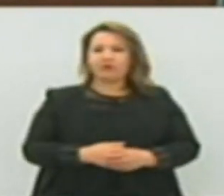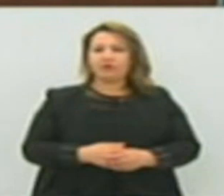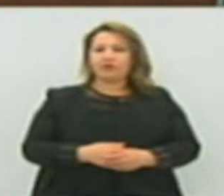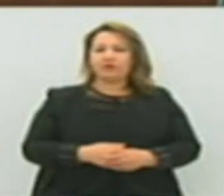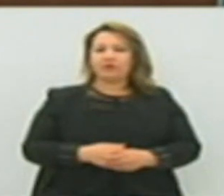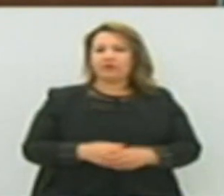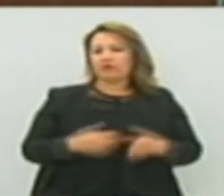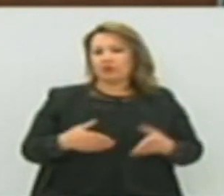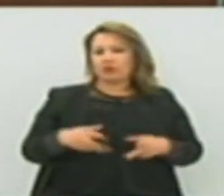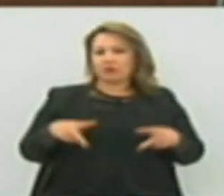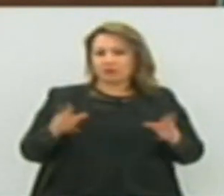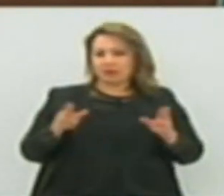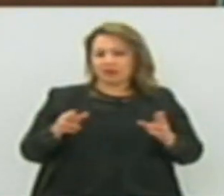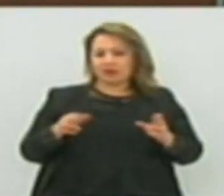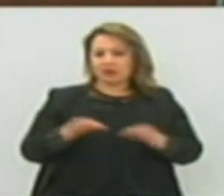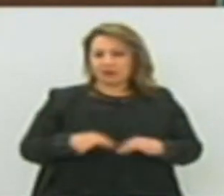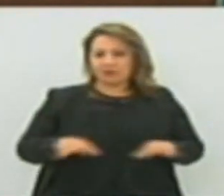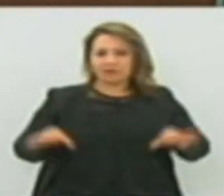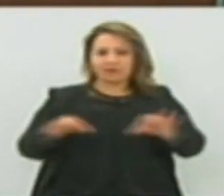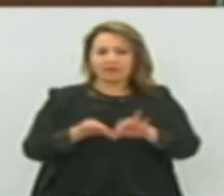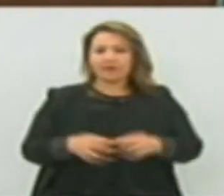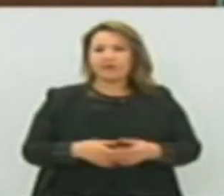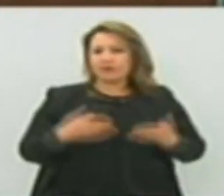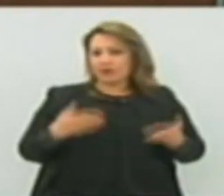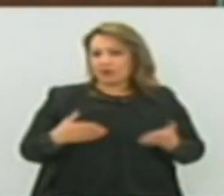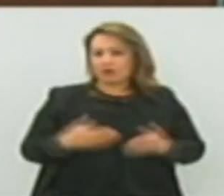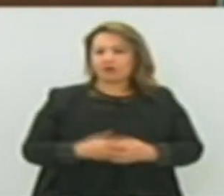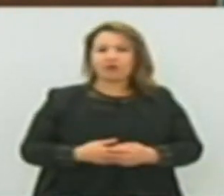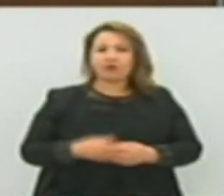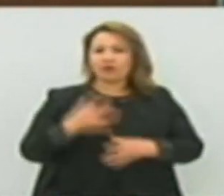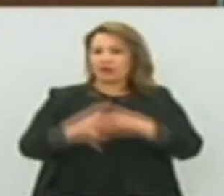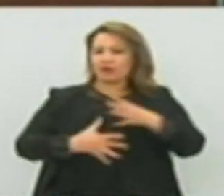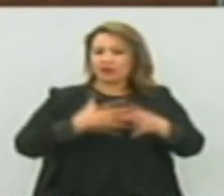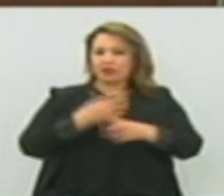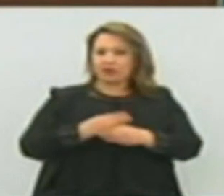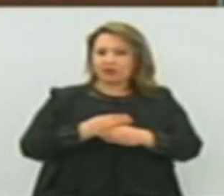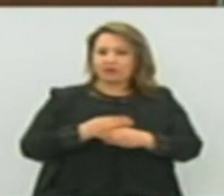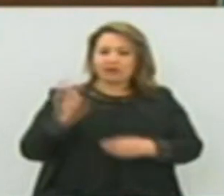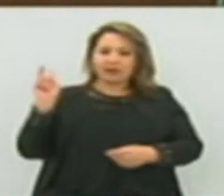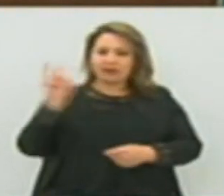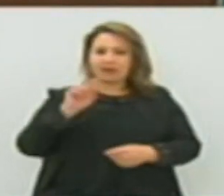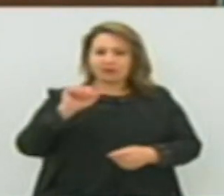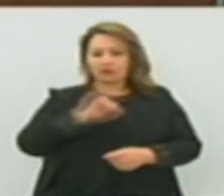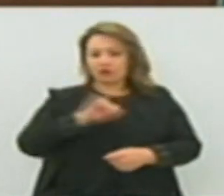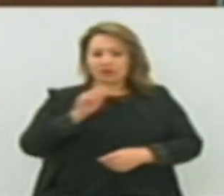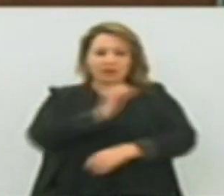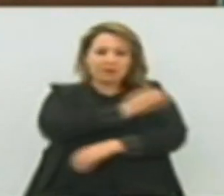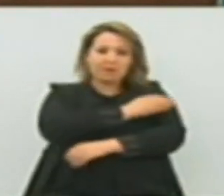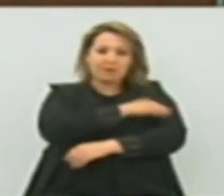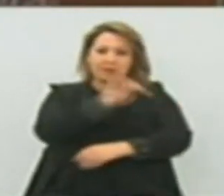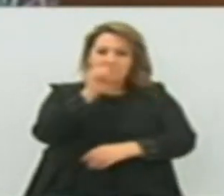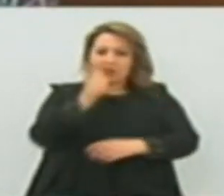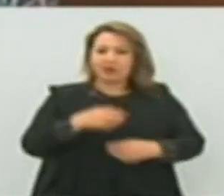تعيشها البلاد الظروف التي تعيشها العالم بالنسبة لنا لا يوجد أولوية كي نقول نعم